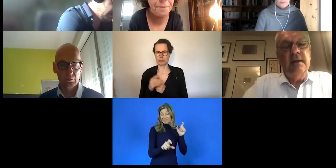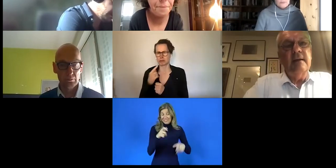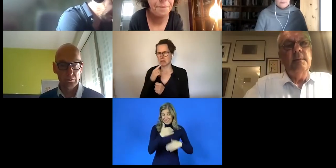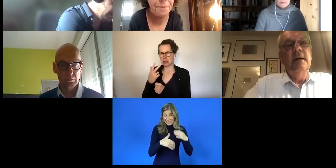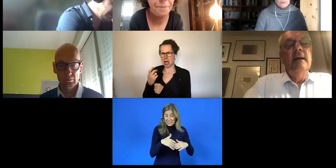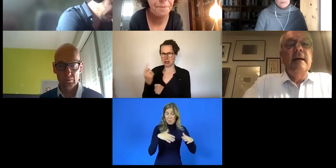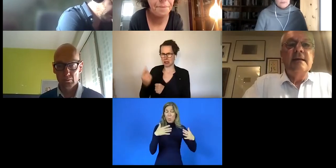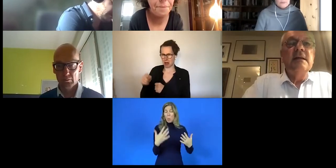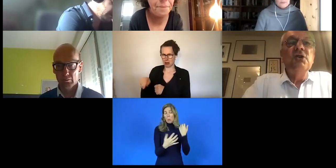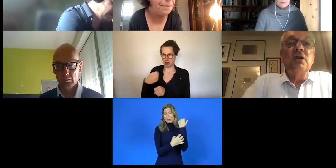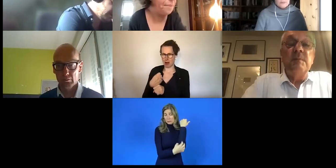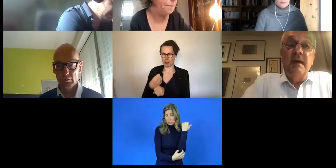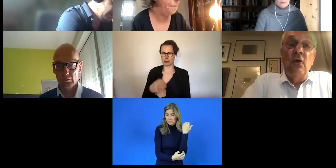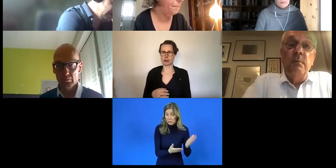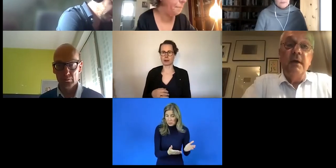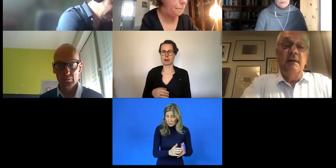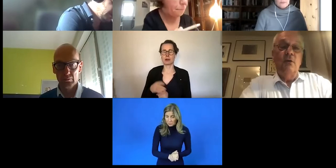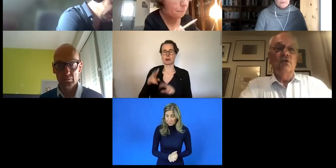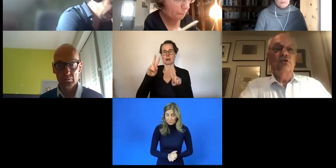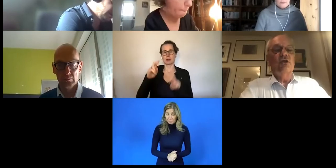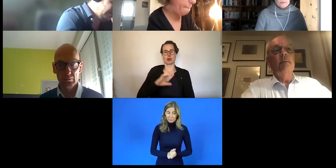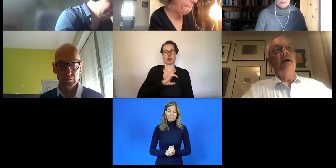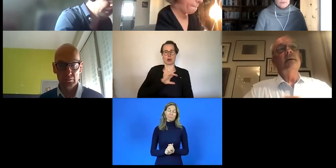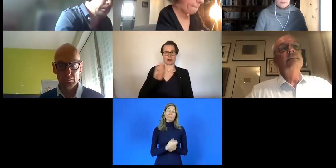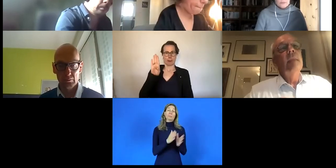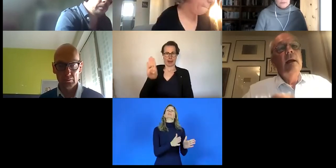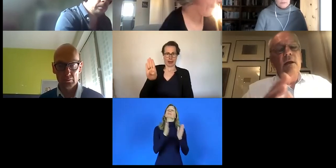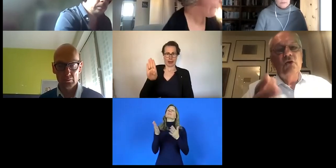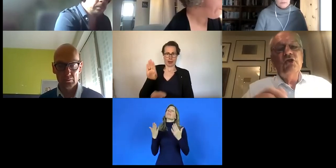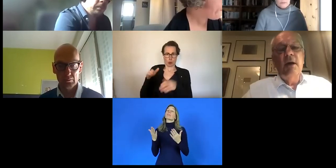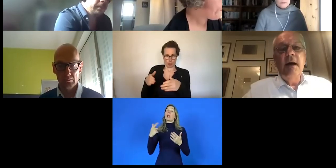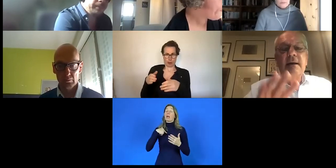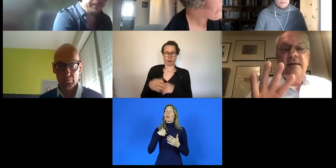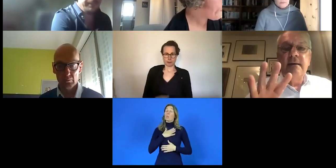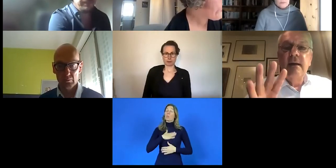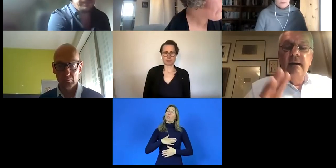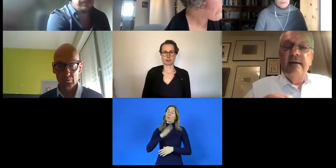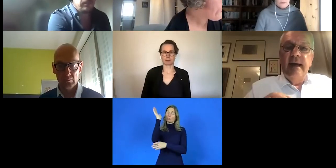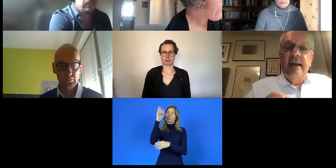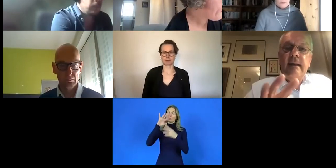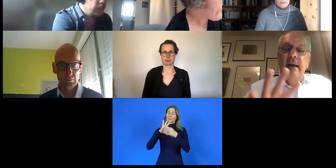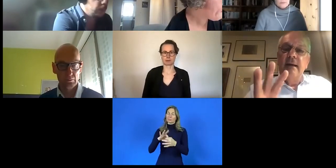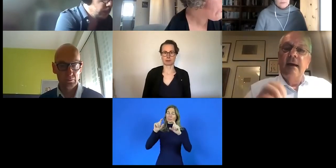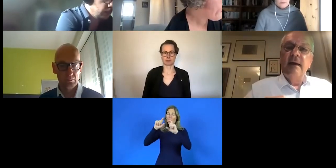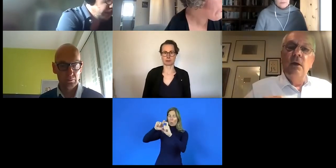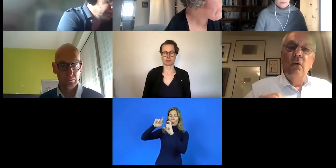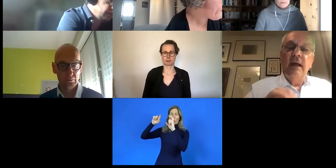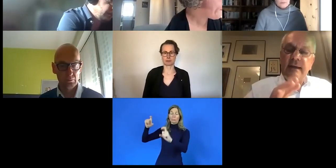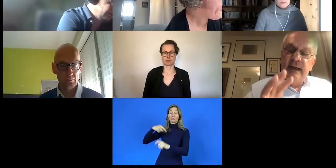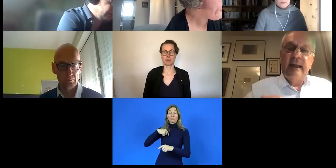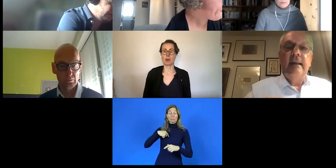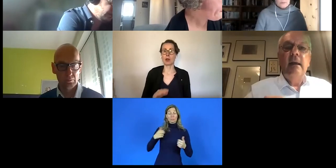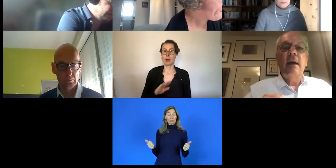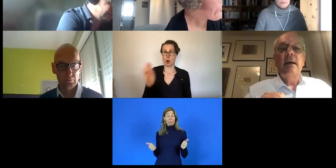gearbeitet habe. Es ist die Chance B-Gruppe in der Oststermark. Die Oststermark ist ein Teil, eine Region,